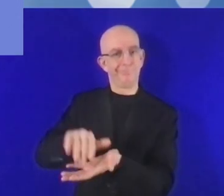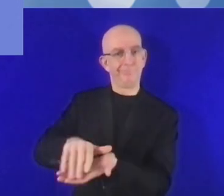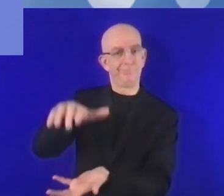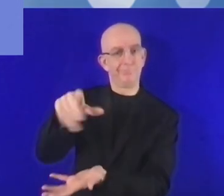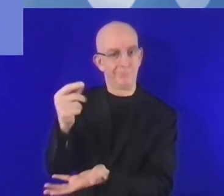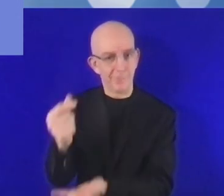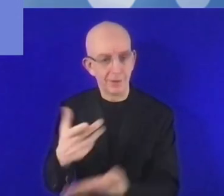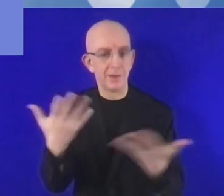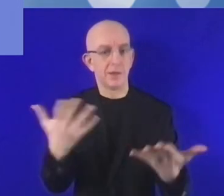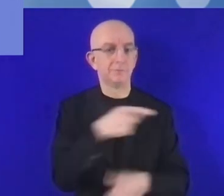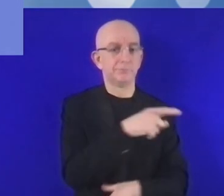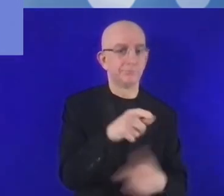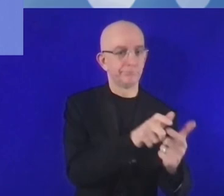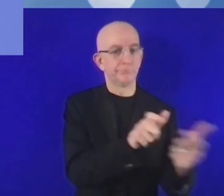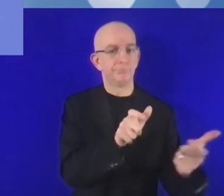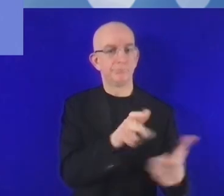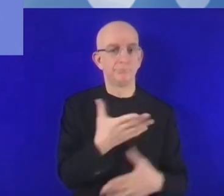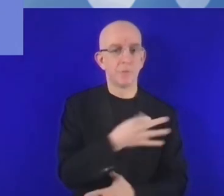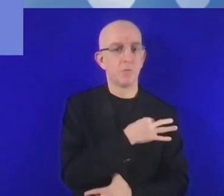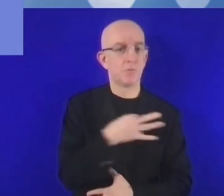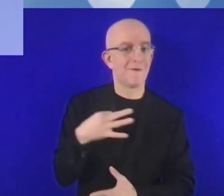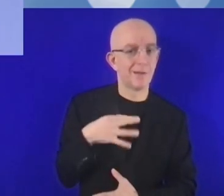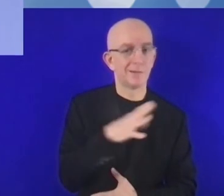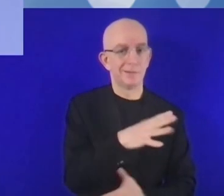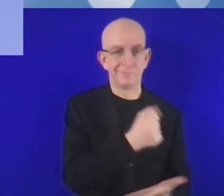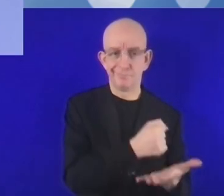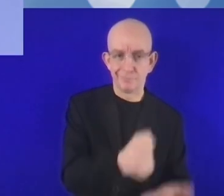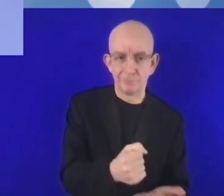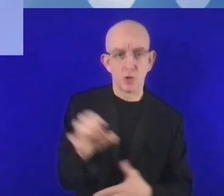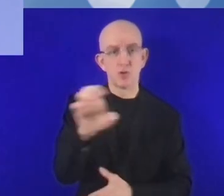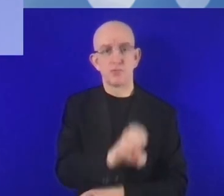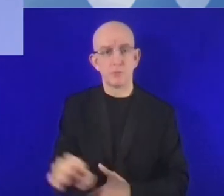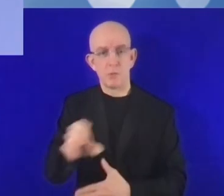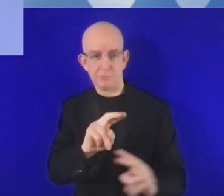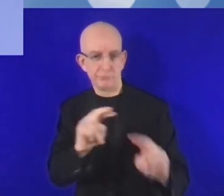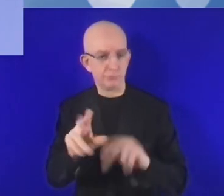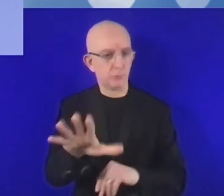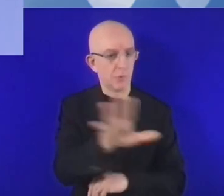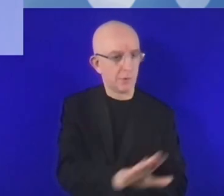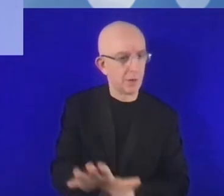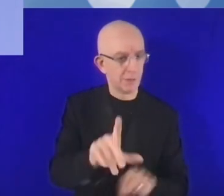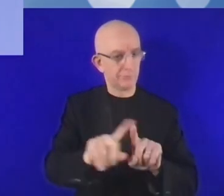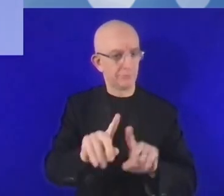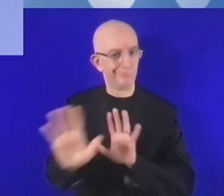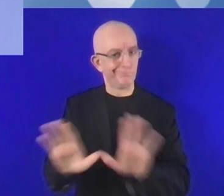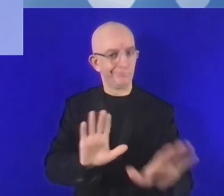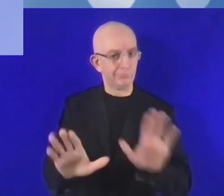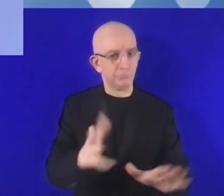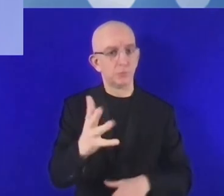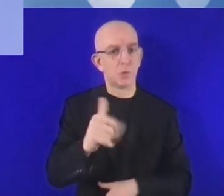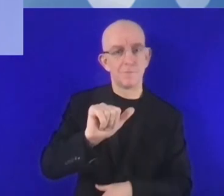المستثمرين الداخلين والخارجيين. كيف تعلقون على ذلك ونبدأ من السيدة الوزيرة؟